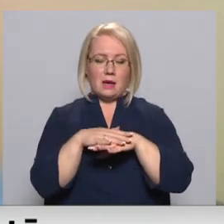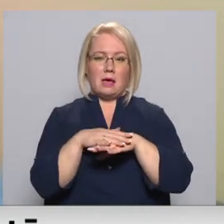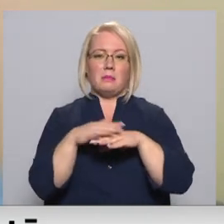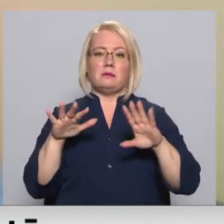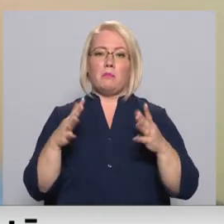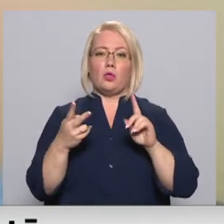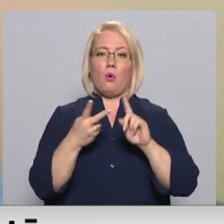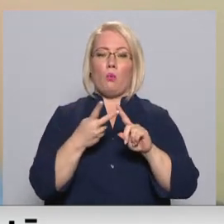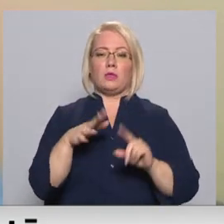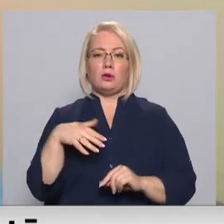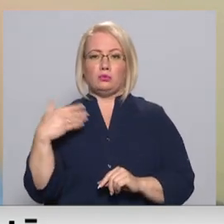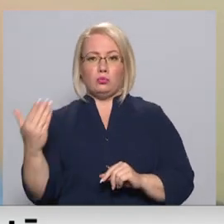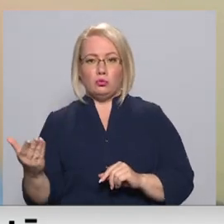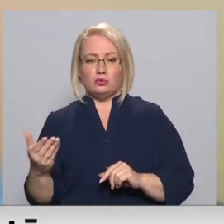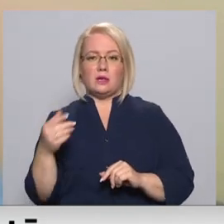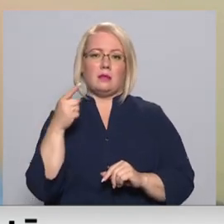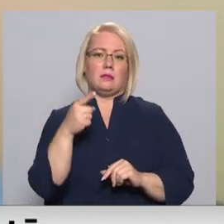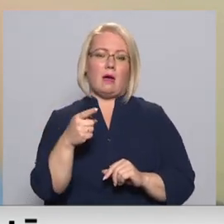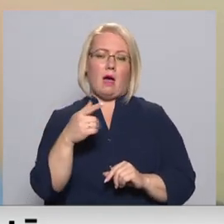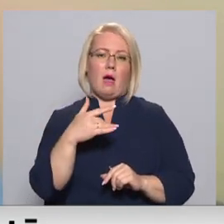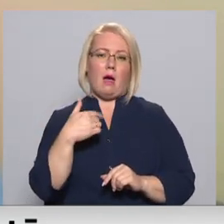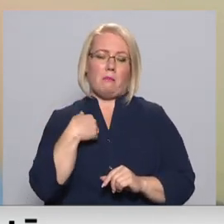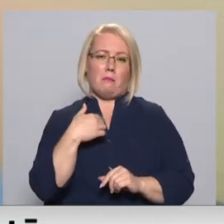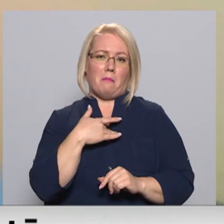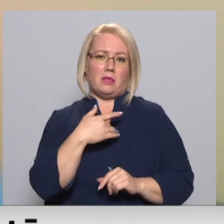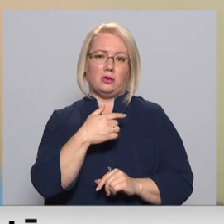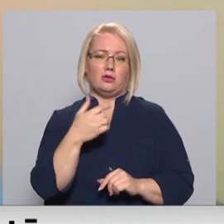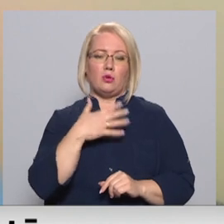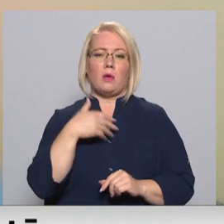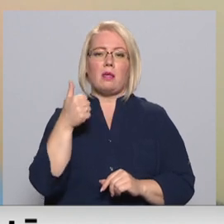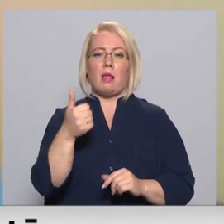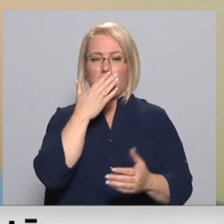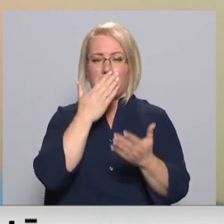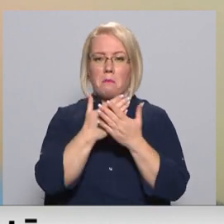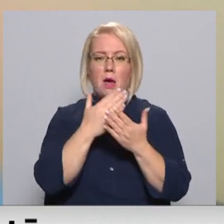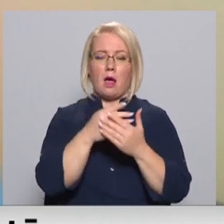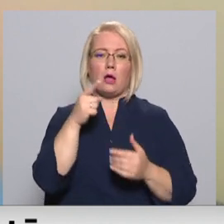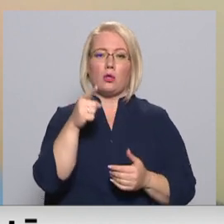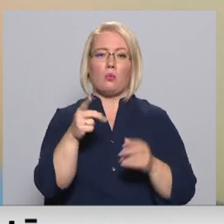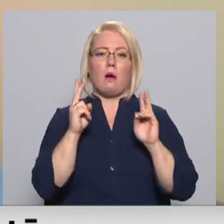bet no otras puses tā man liekas ļoti labi atspoguļo to, ka